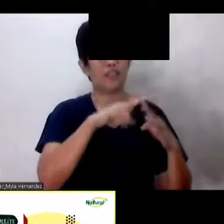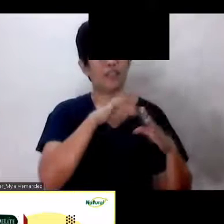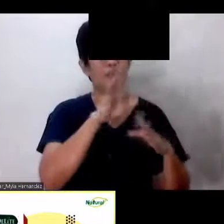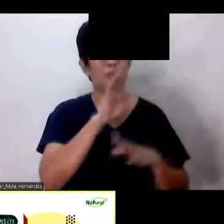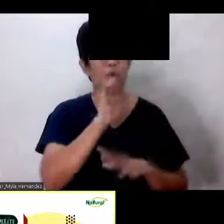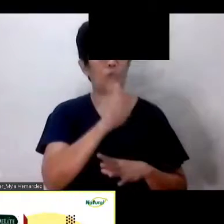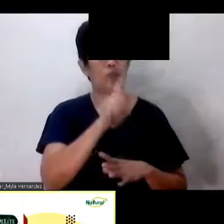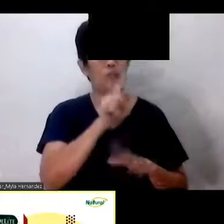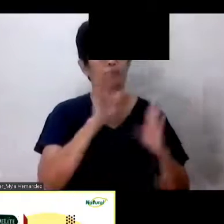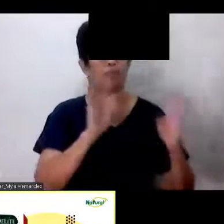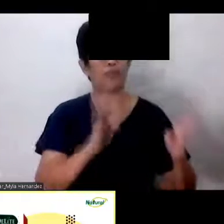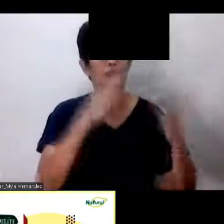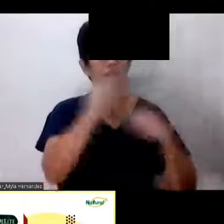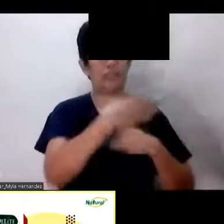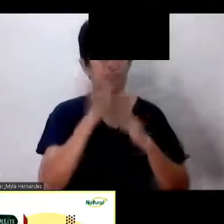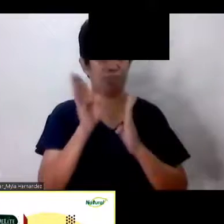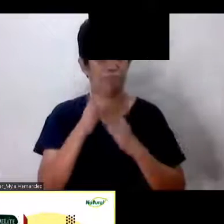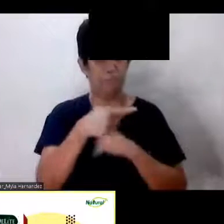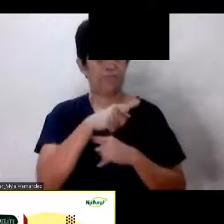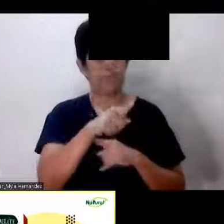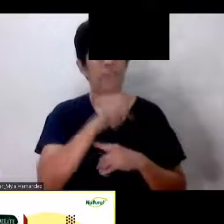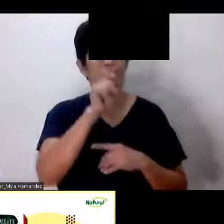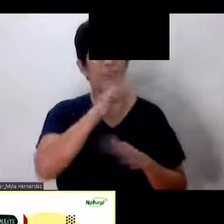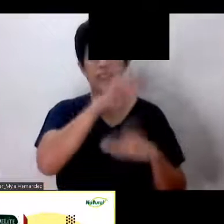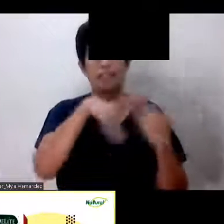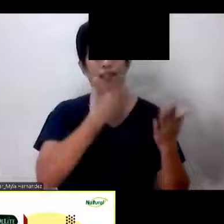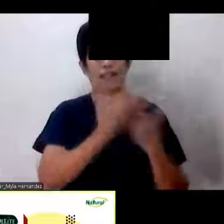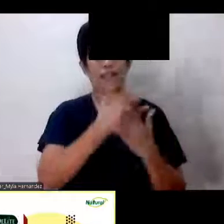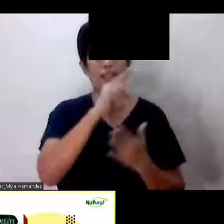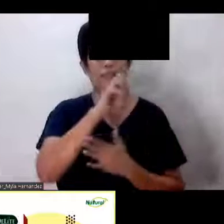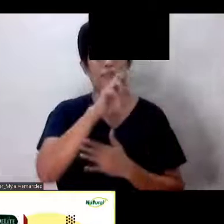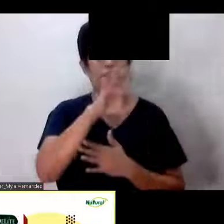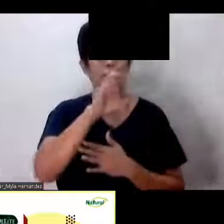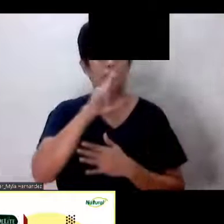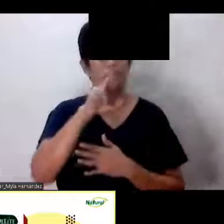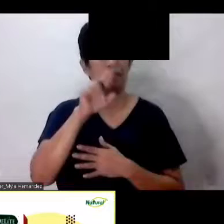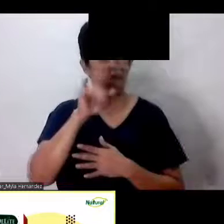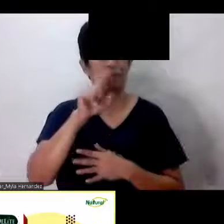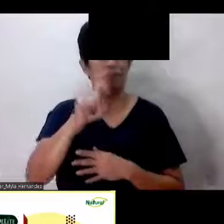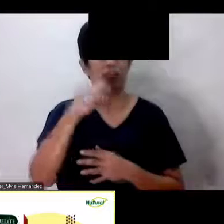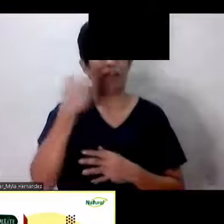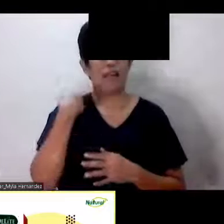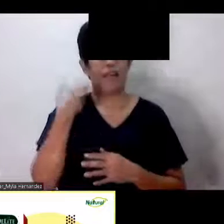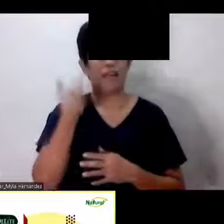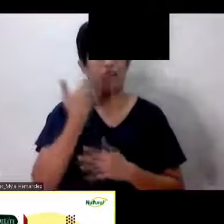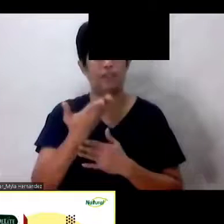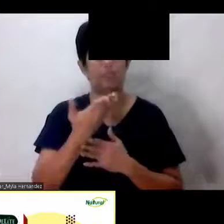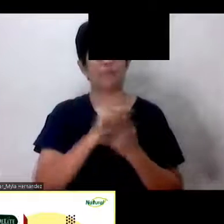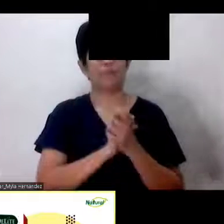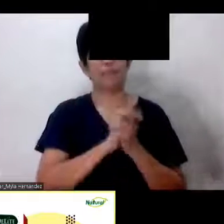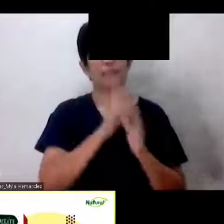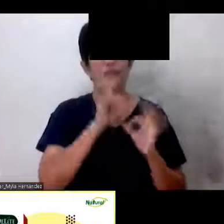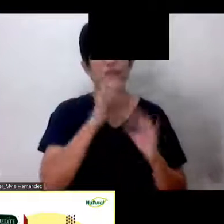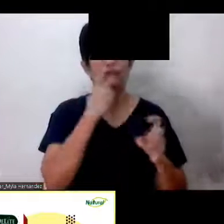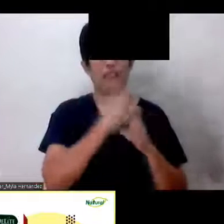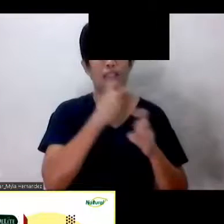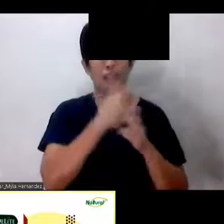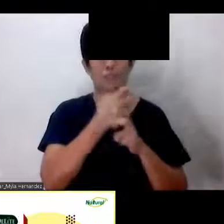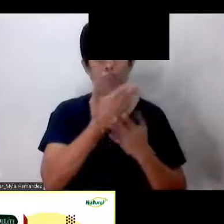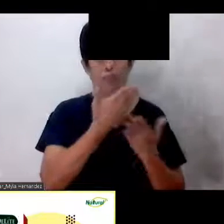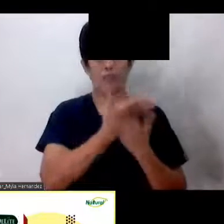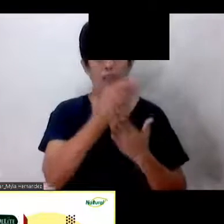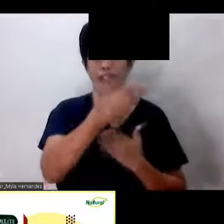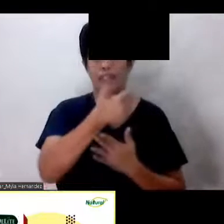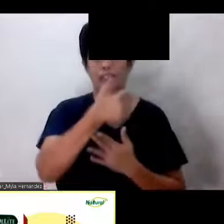Sa lahat ng Mercury Ay may Delight Sa Labat Herbal Tea Kung nahirapan Kayo bumili Nang alinman Sa aming produkto I-text nyo po kami